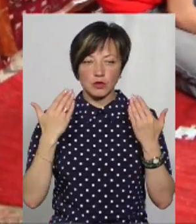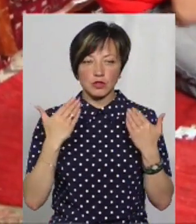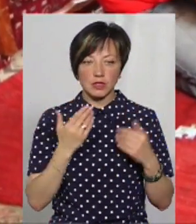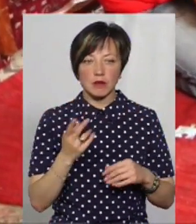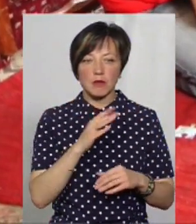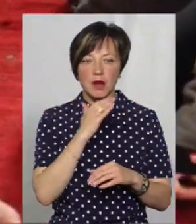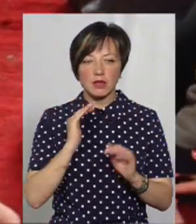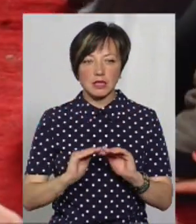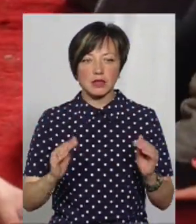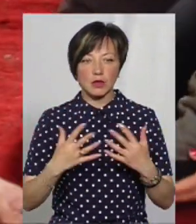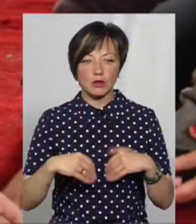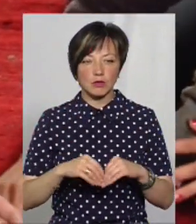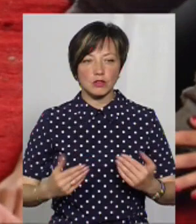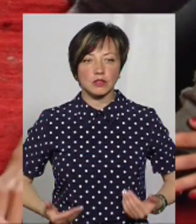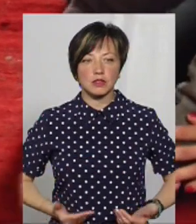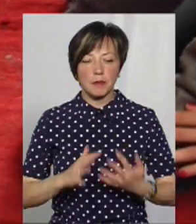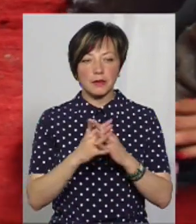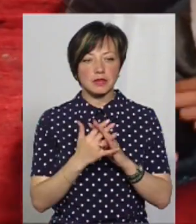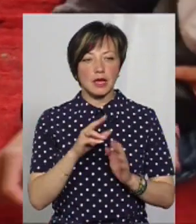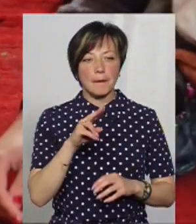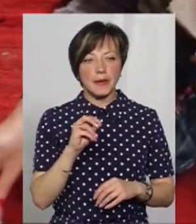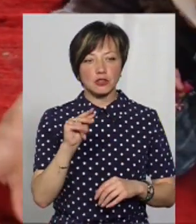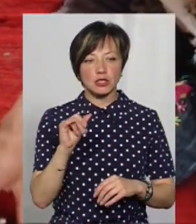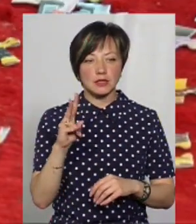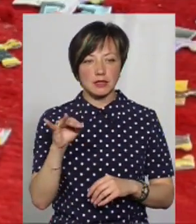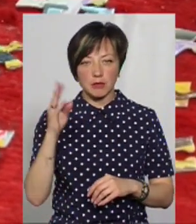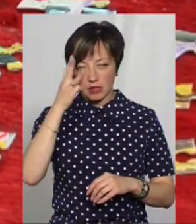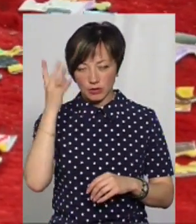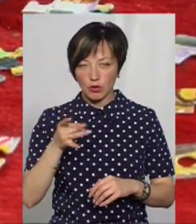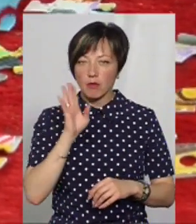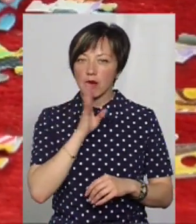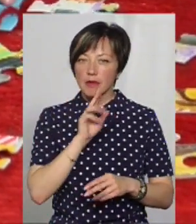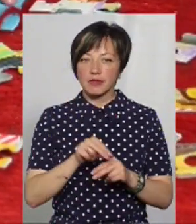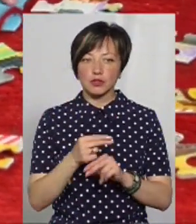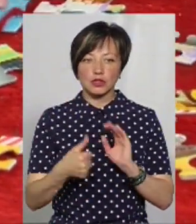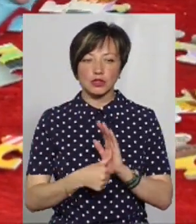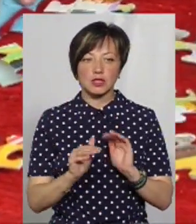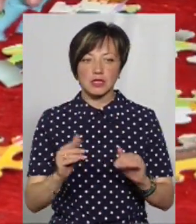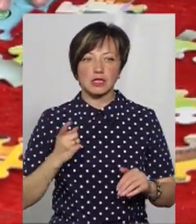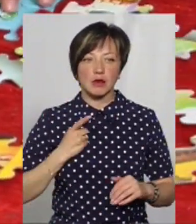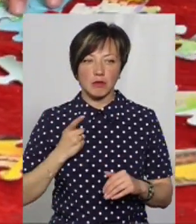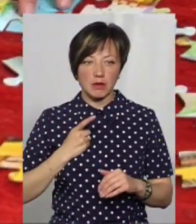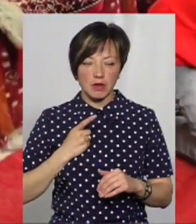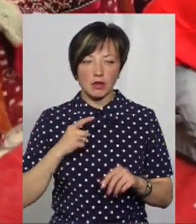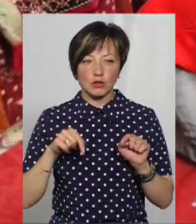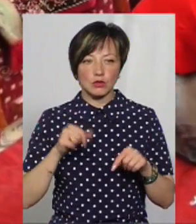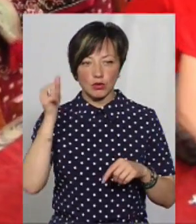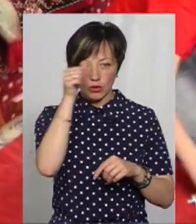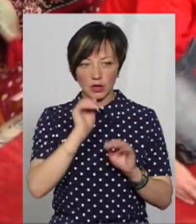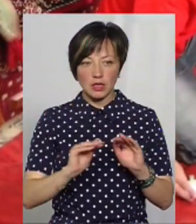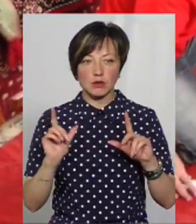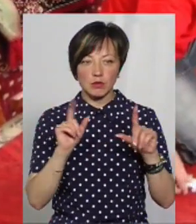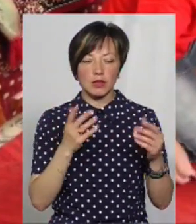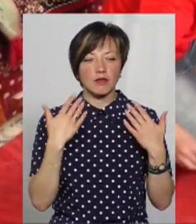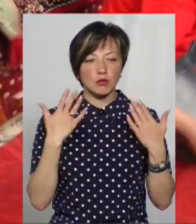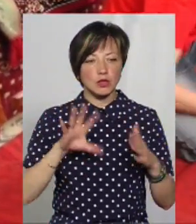Багатодітна родина Власових проживає у селі Печеське Хмельницького району. Мама Тетяна виховує шістьох дітей самотужки. Цього року діти поїдуть на